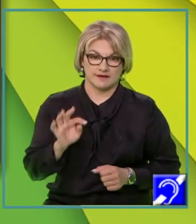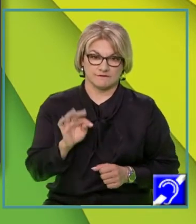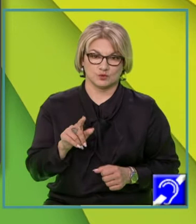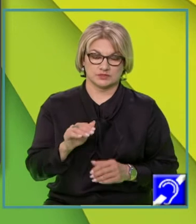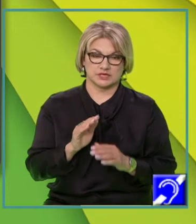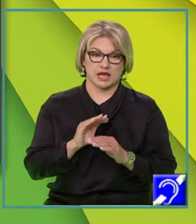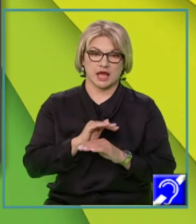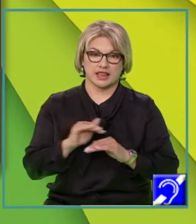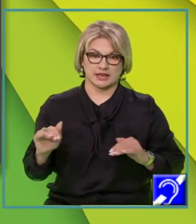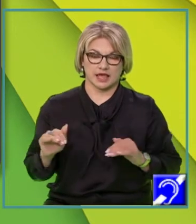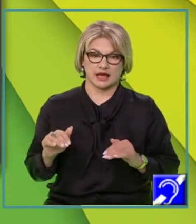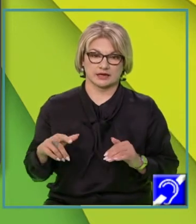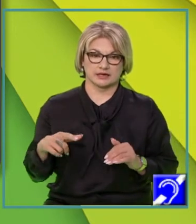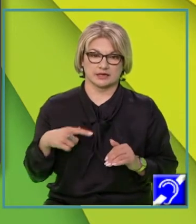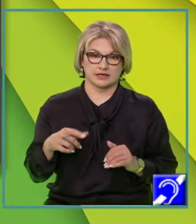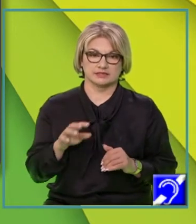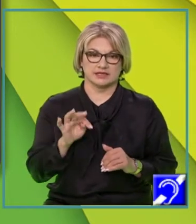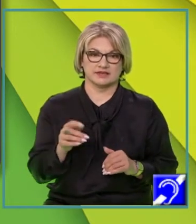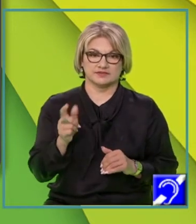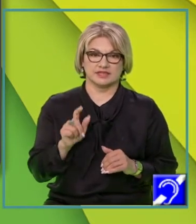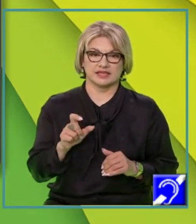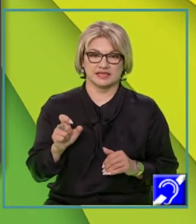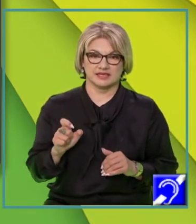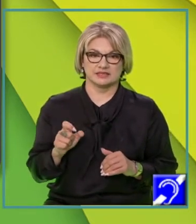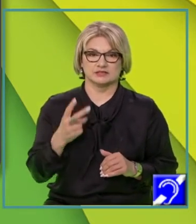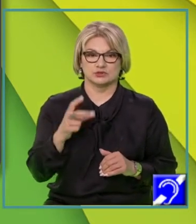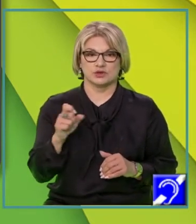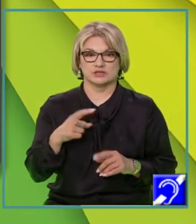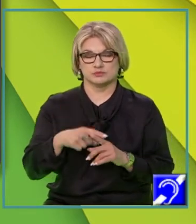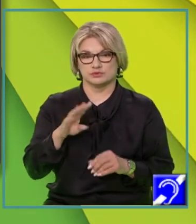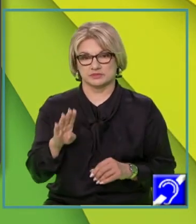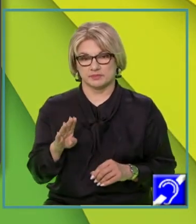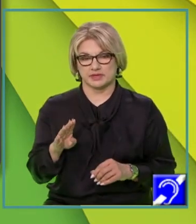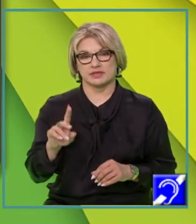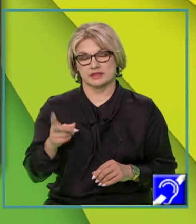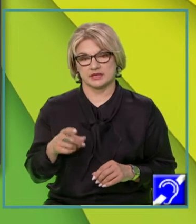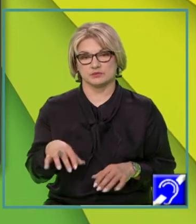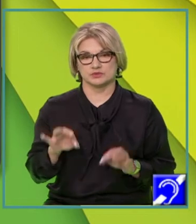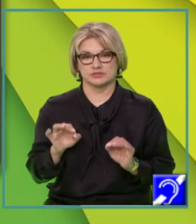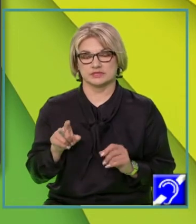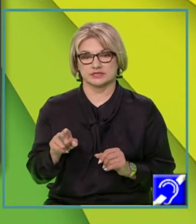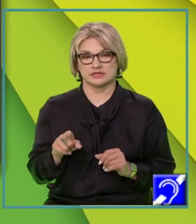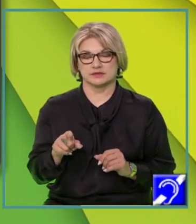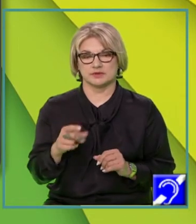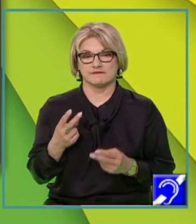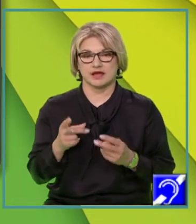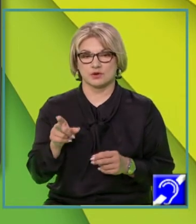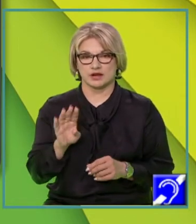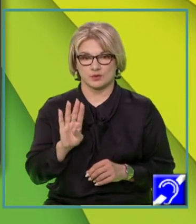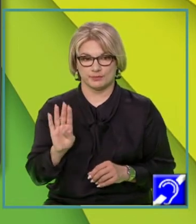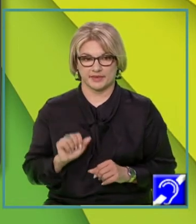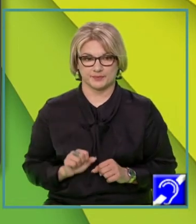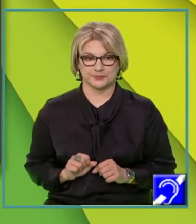definită prin F de X egal cu 2X plus B și va trebui să determinăm această valoare a lui B.